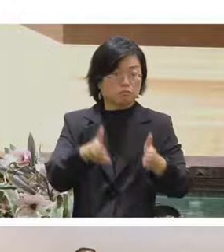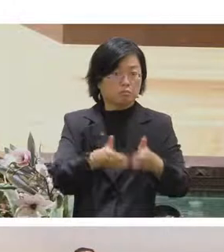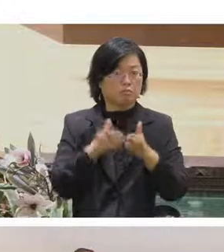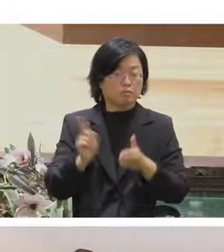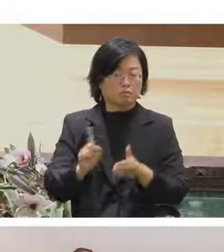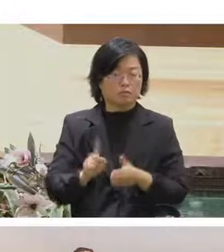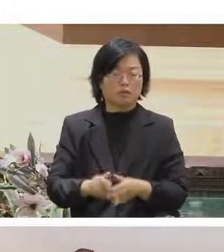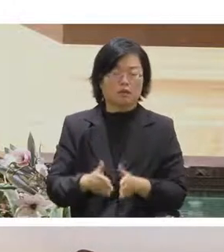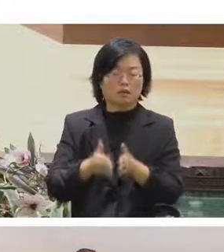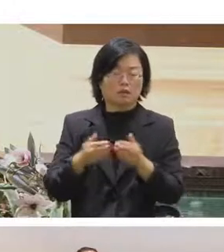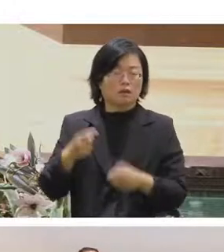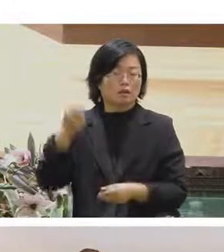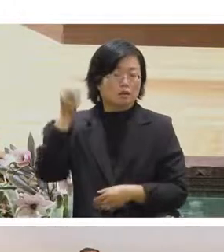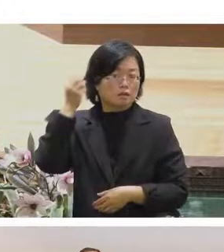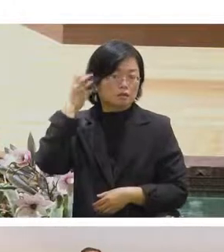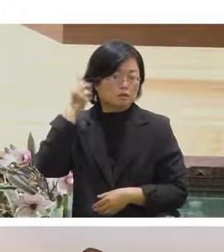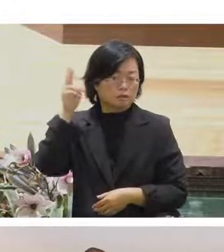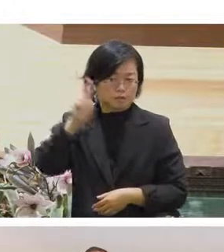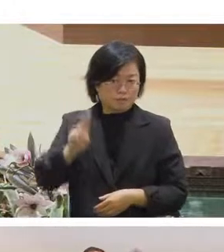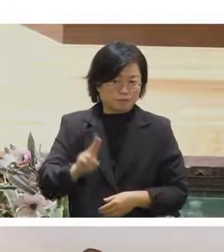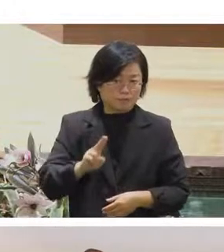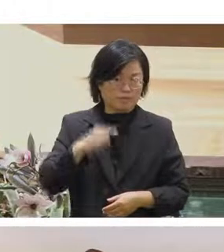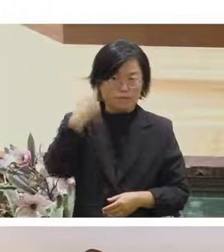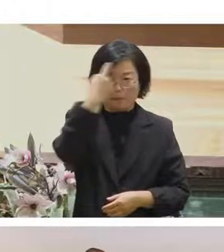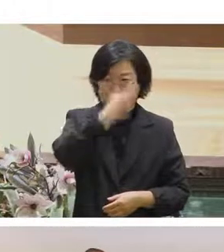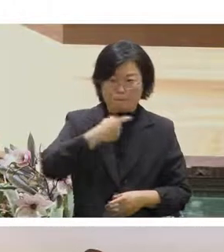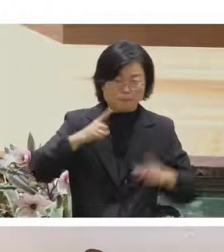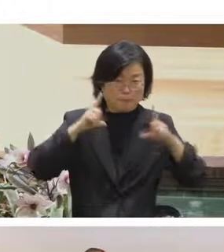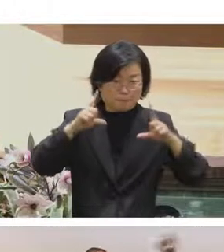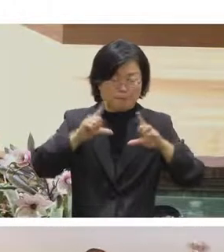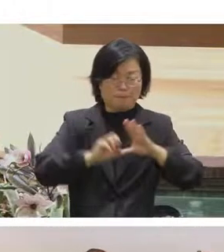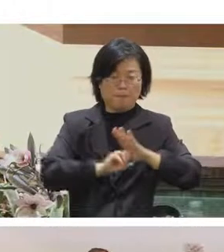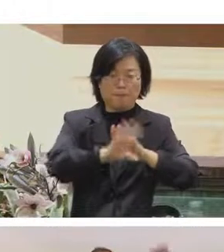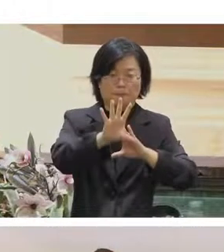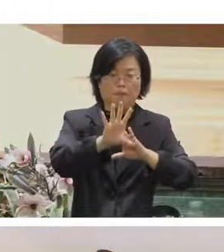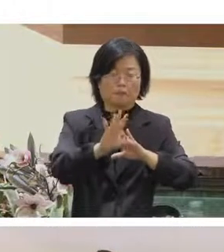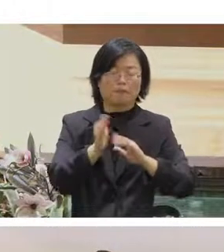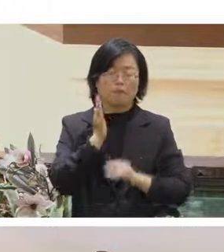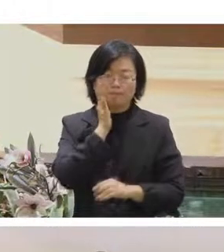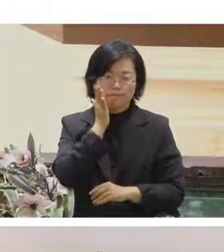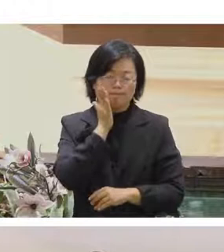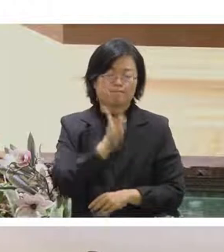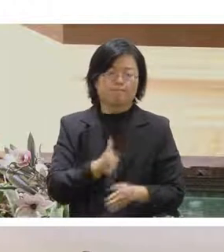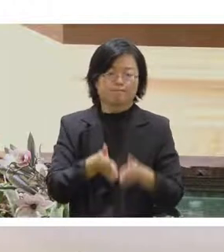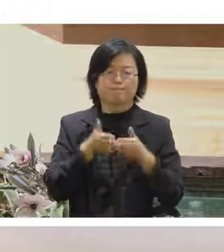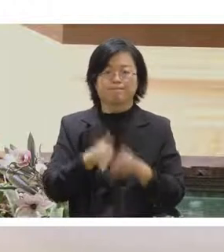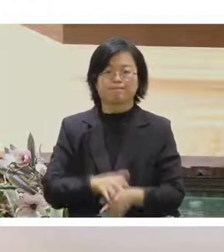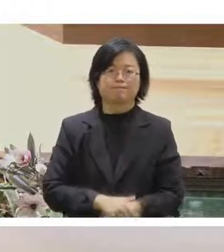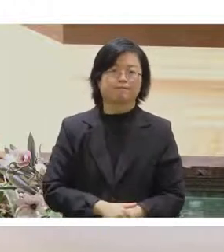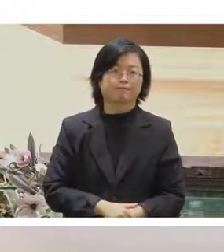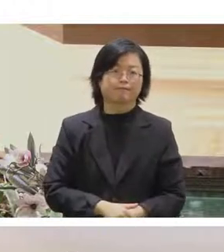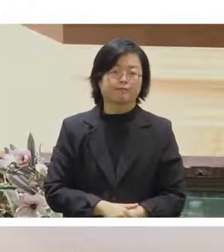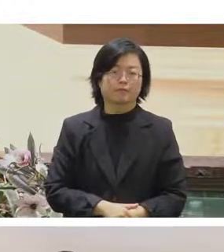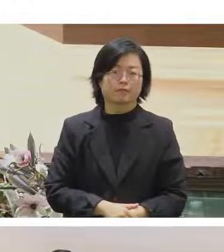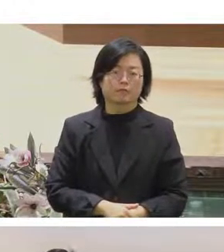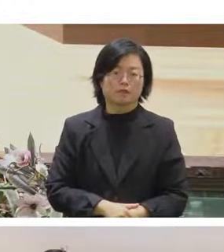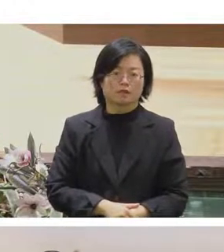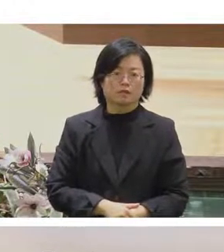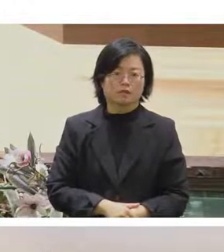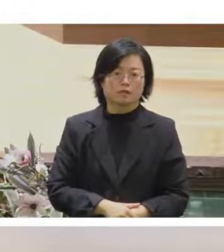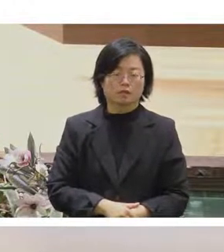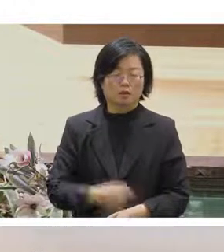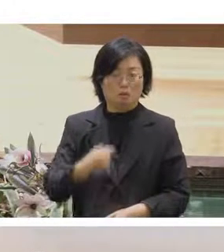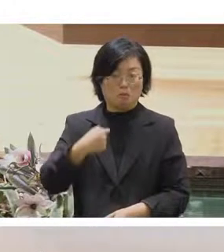的把聲音跟影像分布給所有的參與者不論是在遠方的人或是在現場的人然後我就可以看到這個